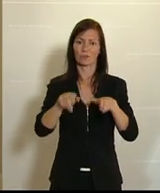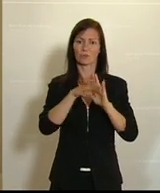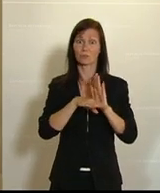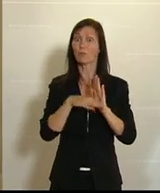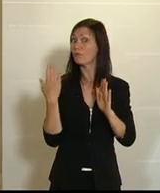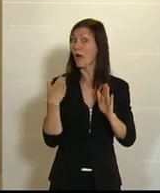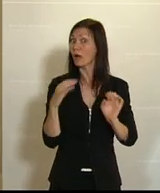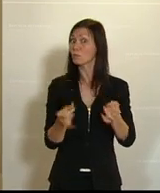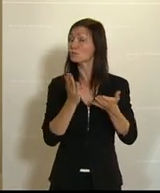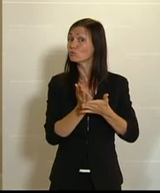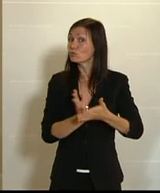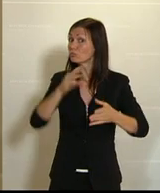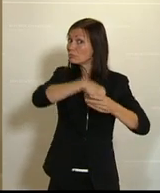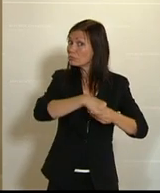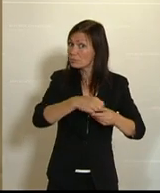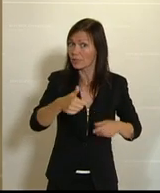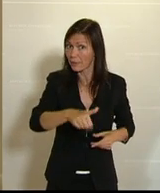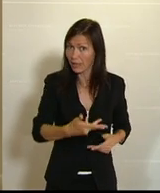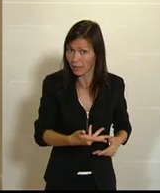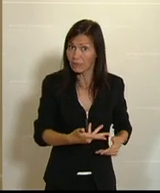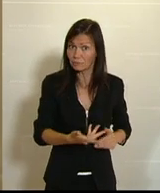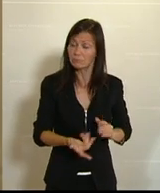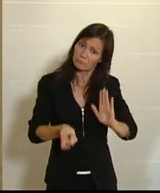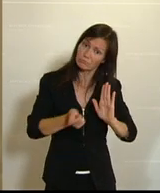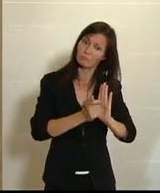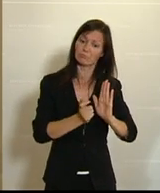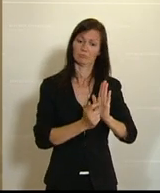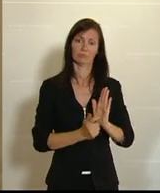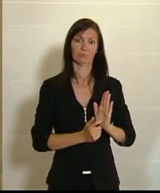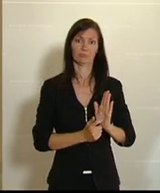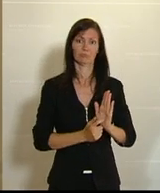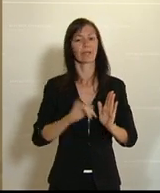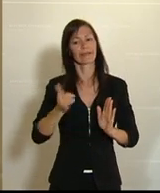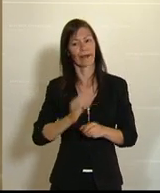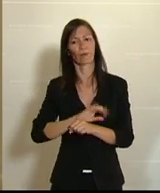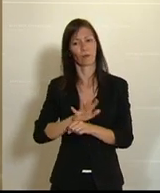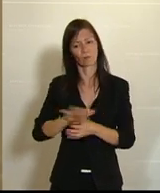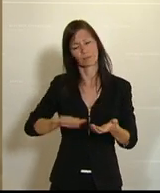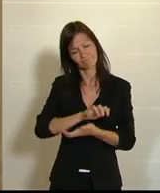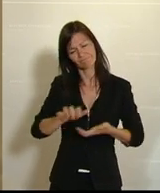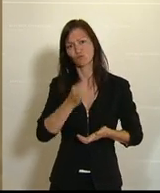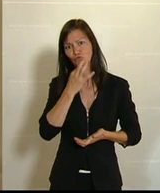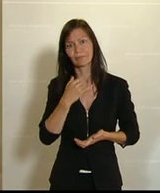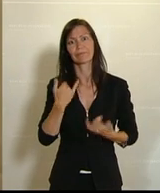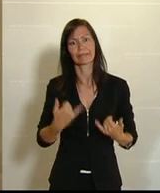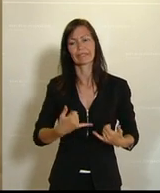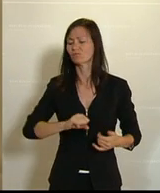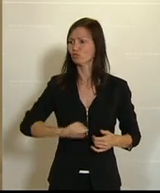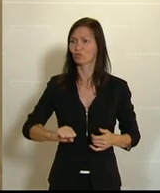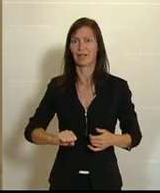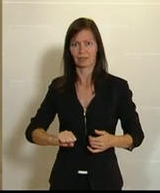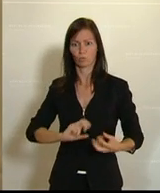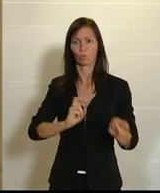aktuelle Regierungsprogramm aufgenommen und darin verankert. Ja, die Corona-Pandemie hat diesen Prozess sicherlich